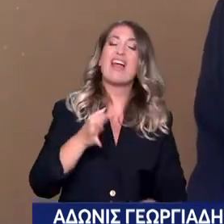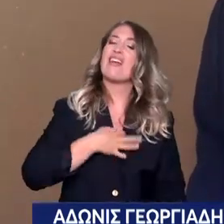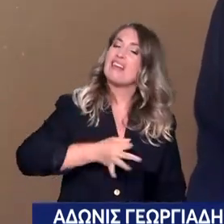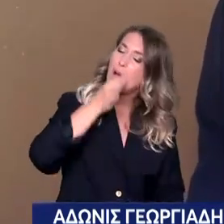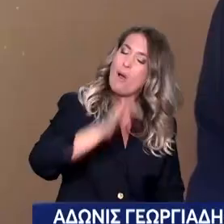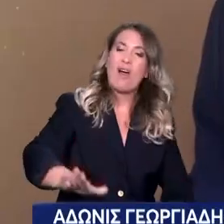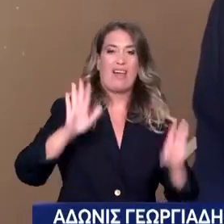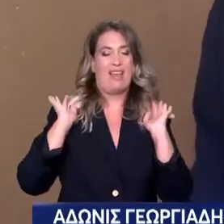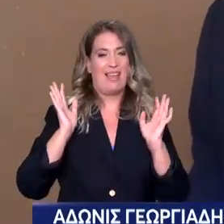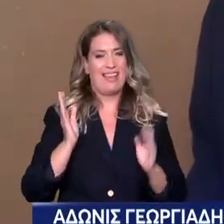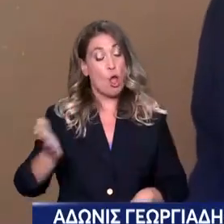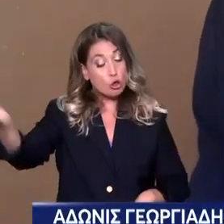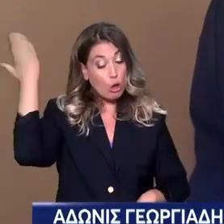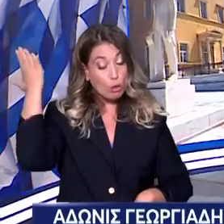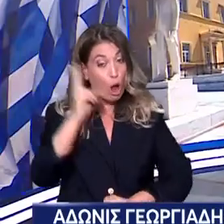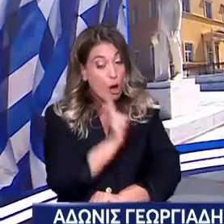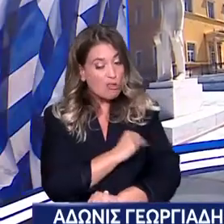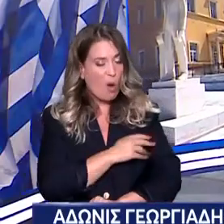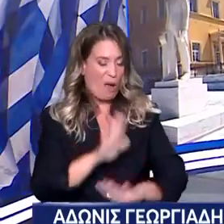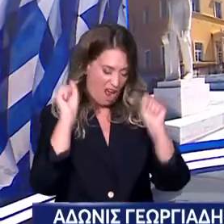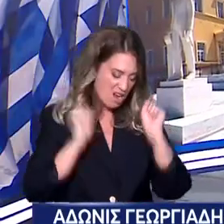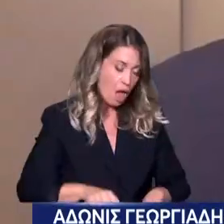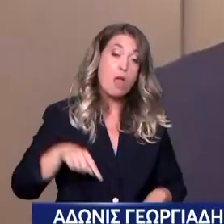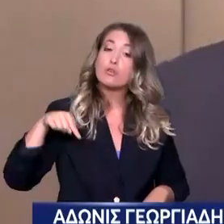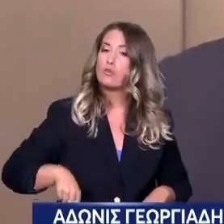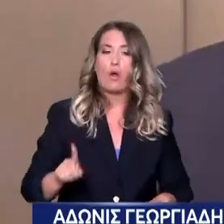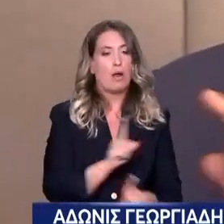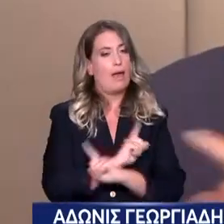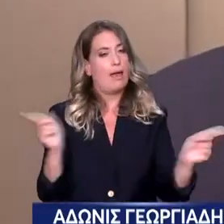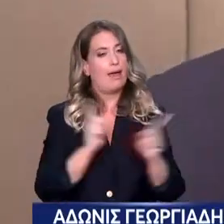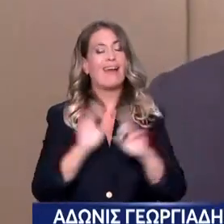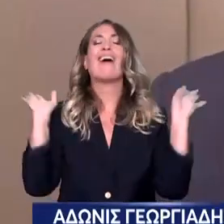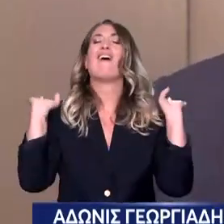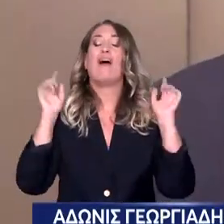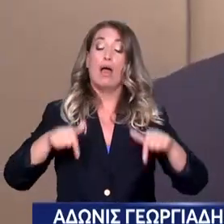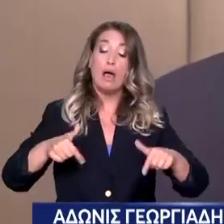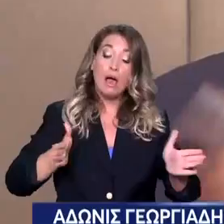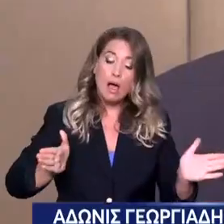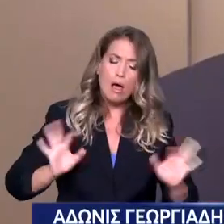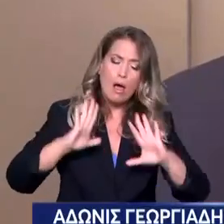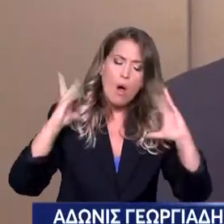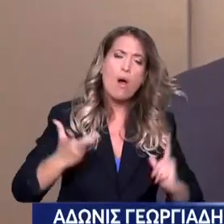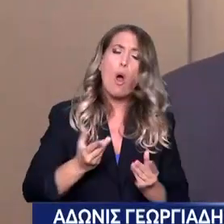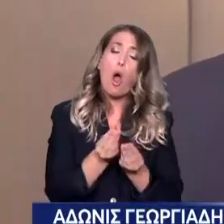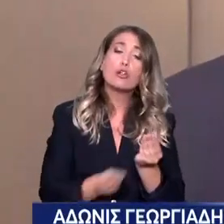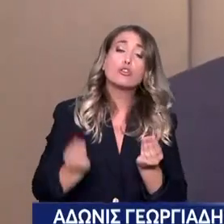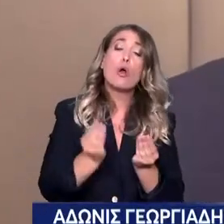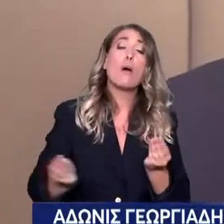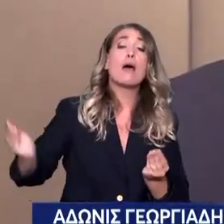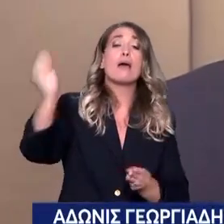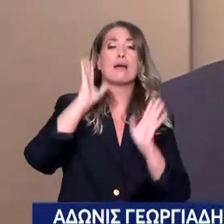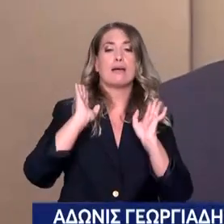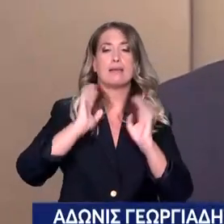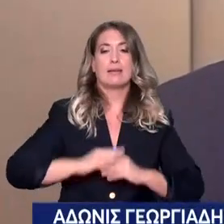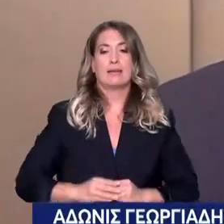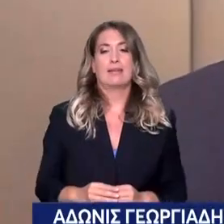εσύ κατέρε αλλά δεν είναι αυτό το εσύ σήμερα είδα το 1993 είδα το 1985 η τέλεια εικόνα